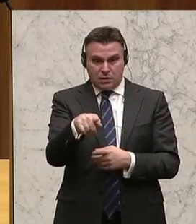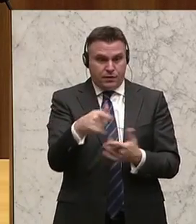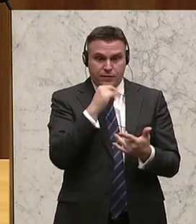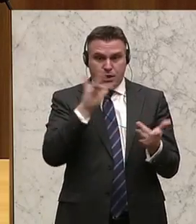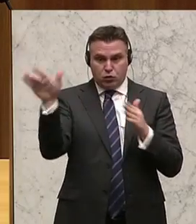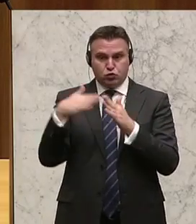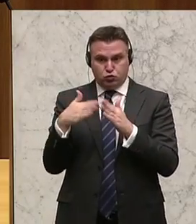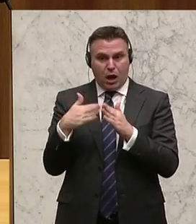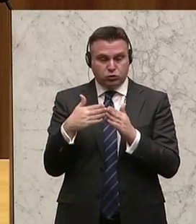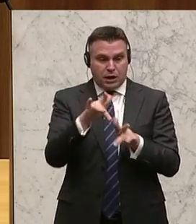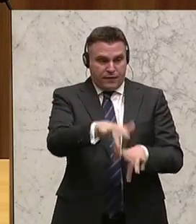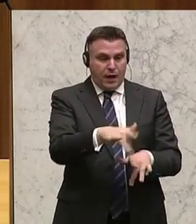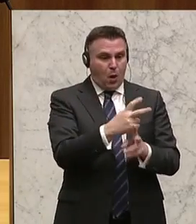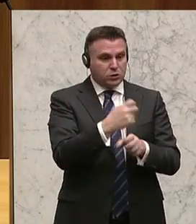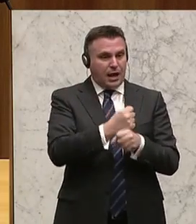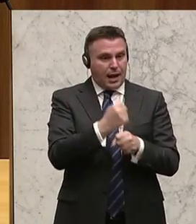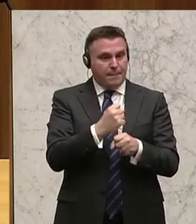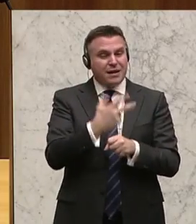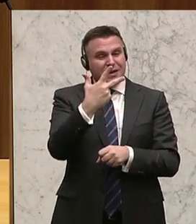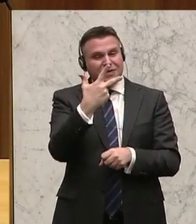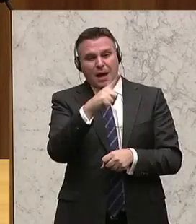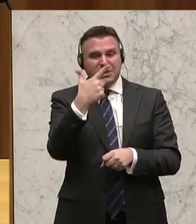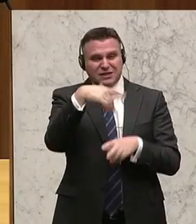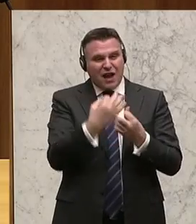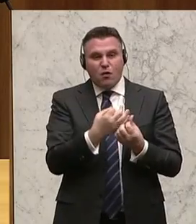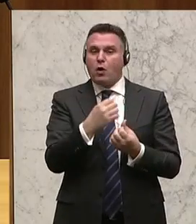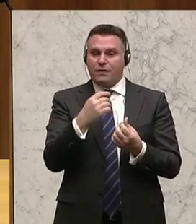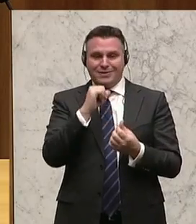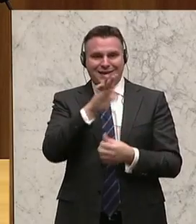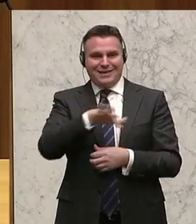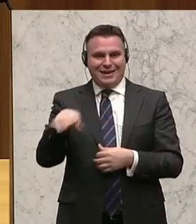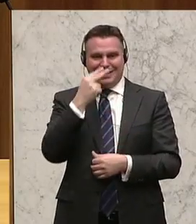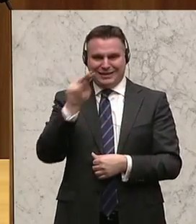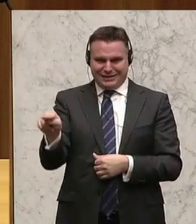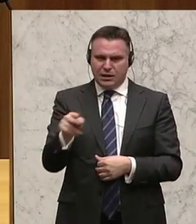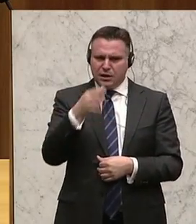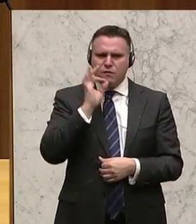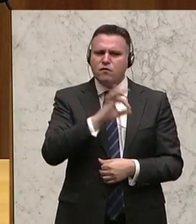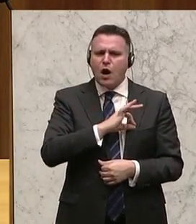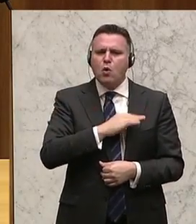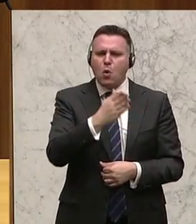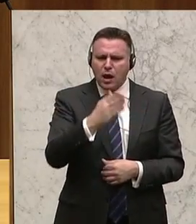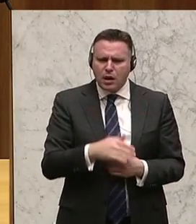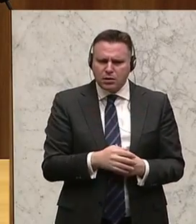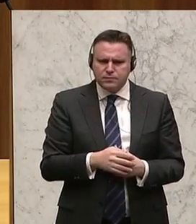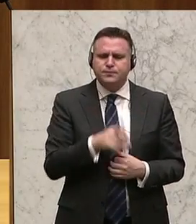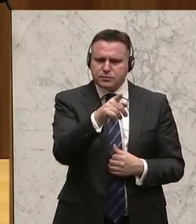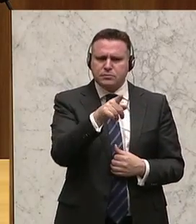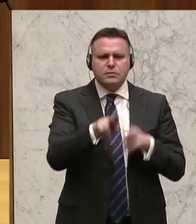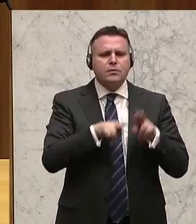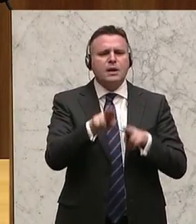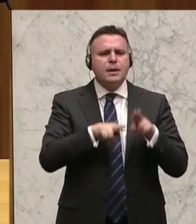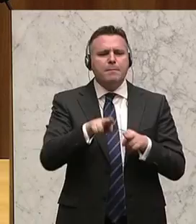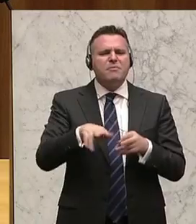sind. Und es tut schon auch weh, drei Wochen, zwei Wochen von Kindern getrennt sein. Frau Kollegin, wissen Sie, was ich möchte? Ich möchte, dass wir in diesem